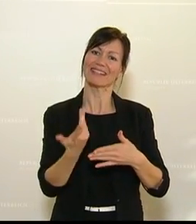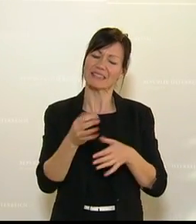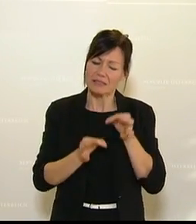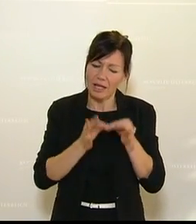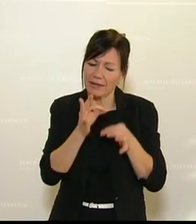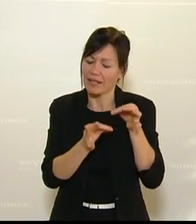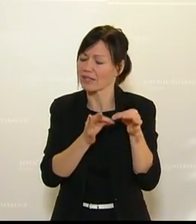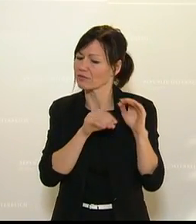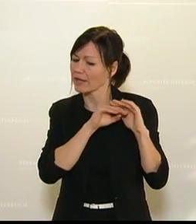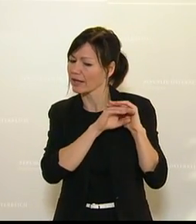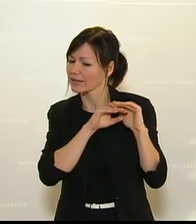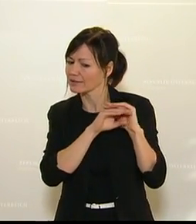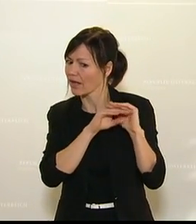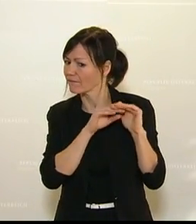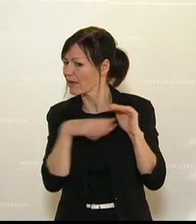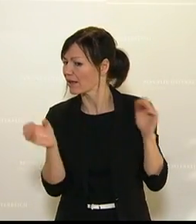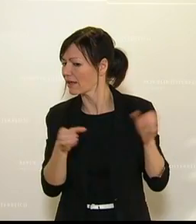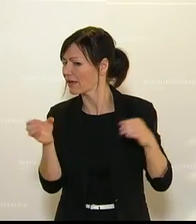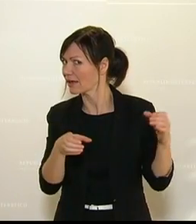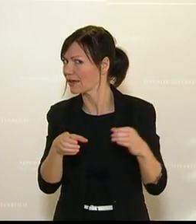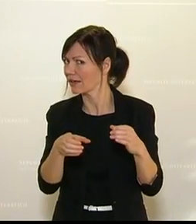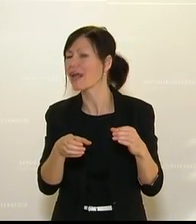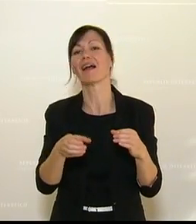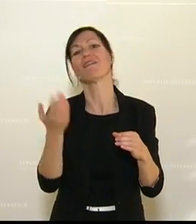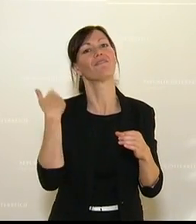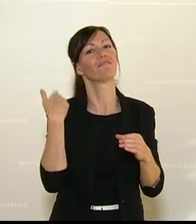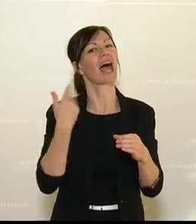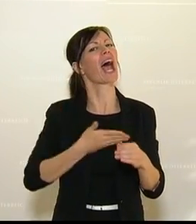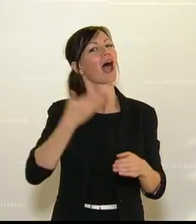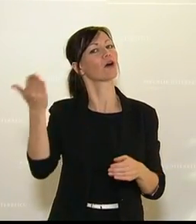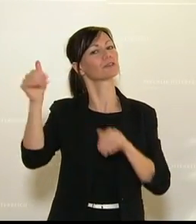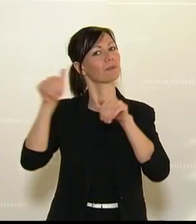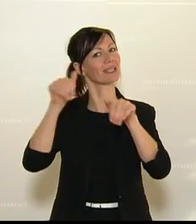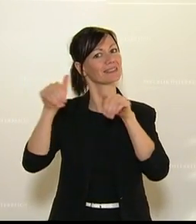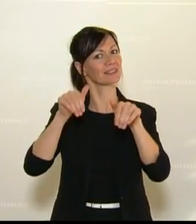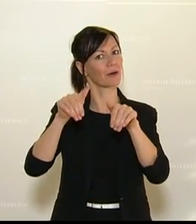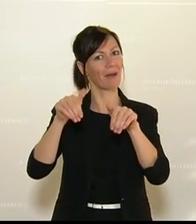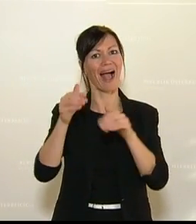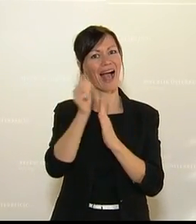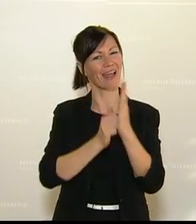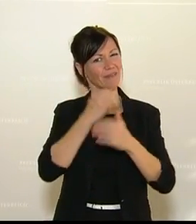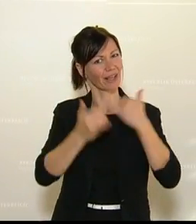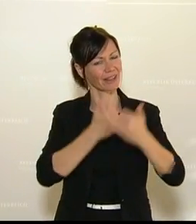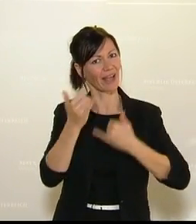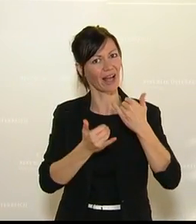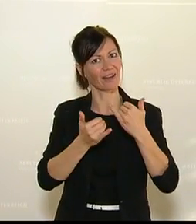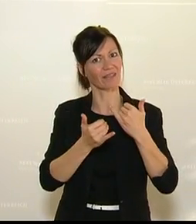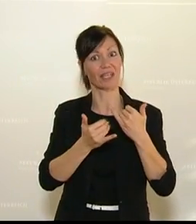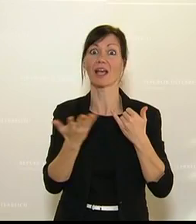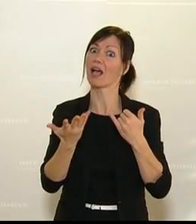angesprochen, nicht zuletzt die große Cyberattacke auf das Außenministerium zu Beginn des Jahres gezeigt,